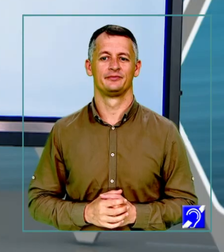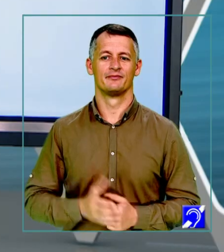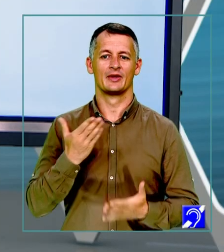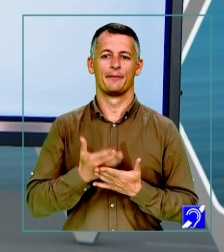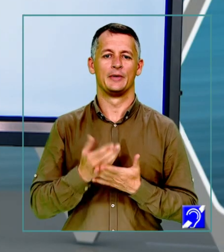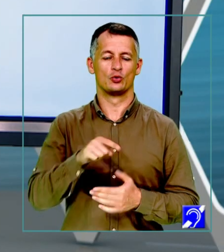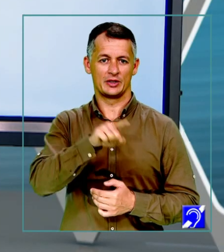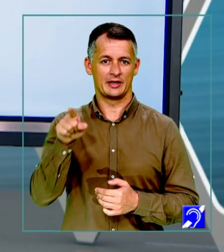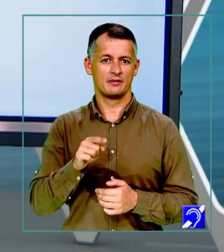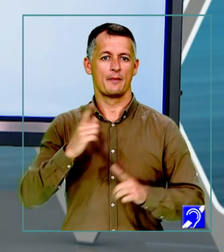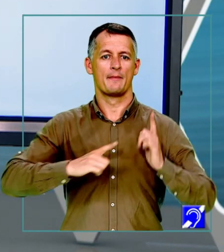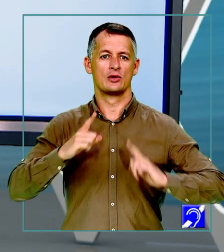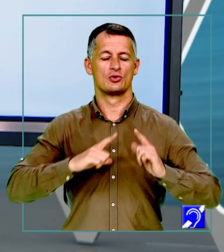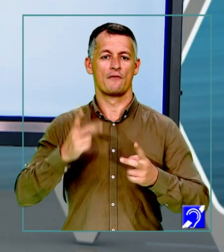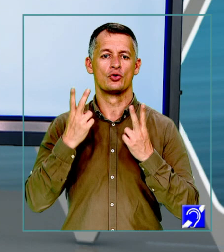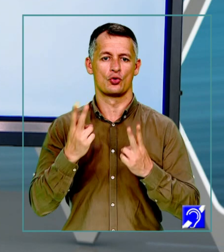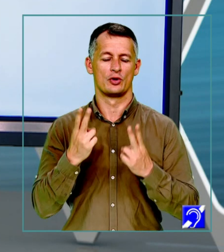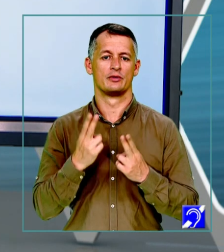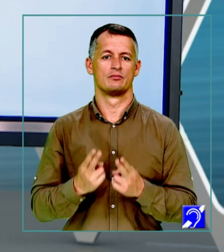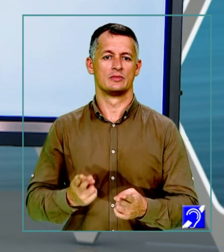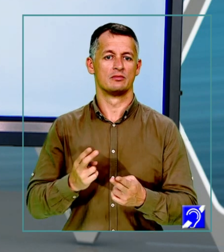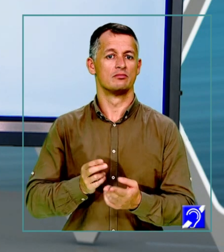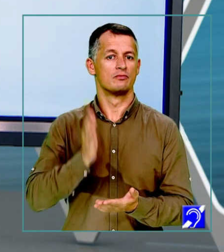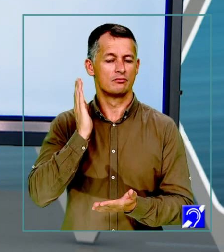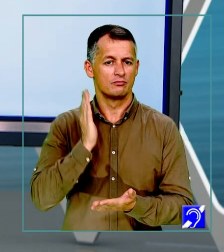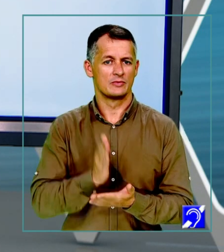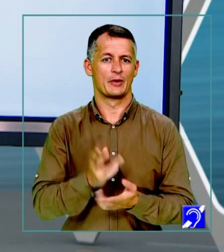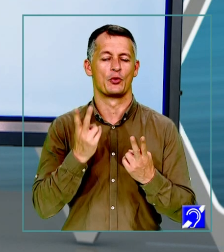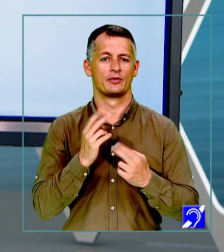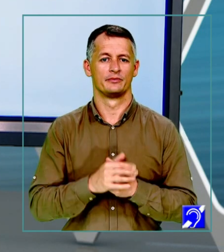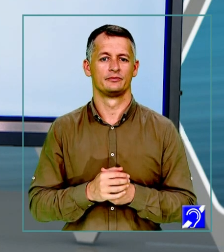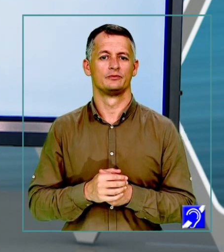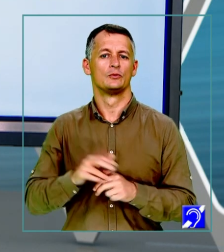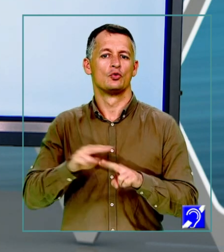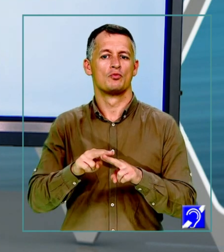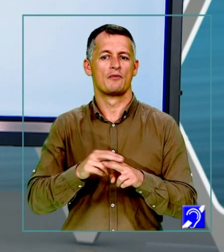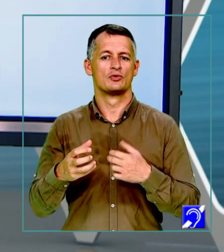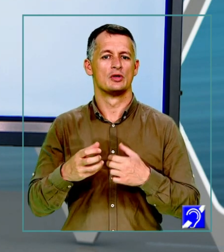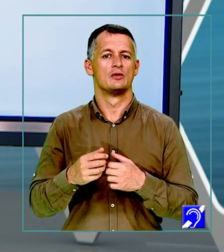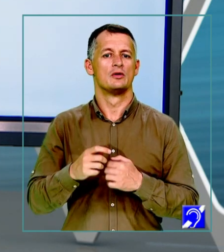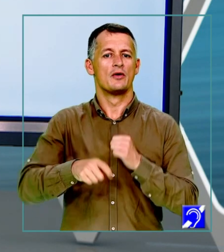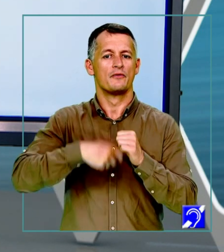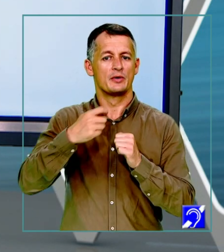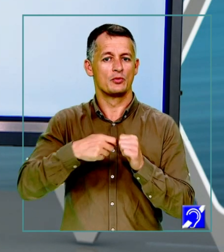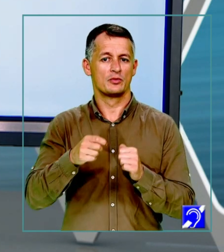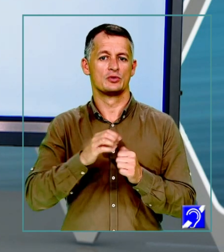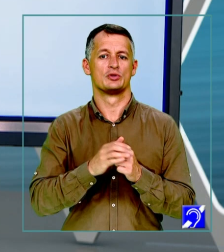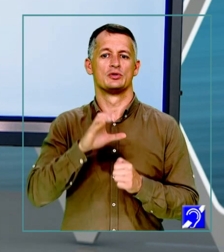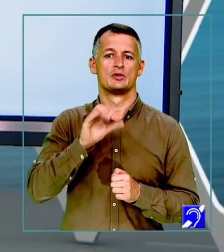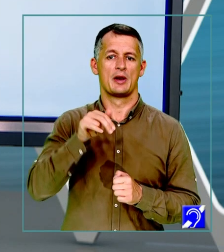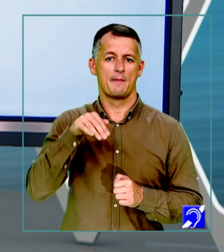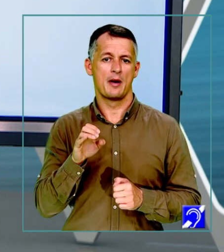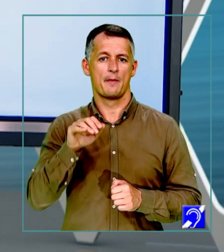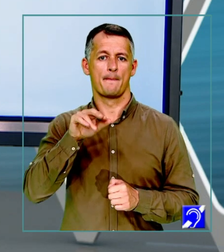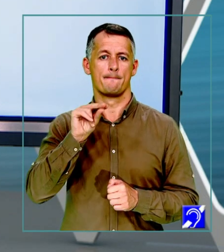Pentru ei, pasiunea a avut un rol decisiv, iar un personaj precum Toto din filmul Cinema Paradiso poate fi un model prin bucuria de